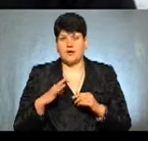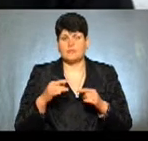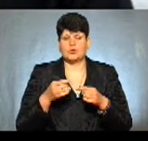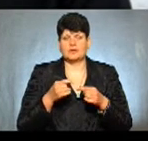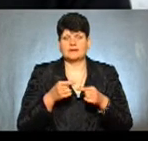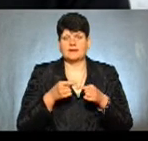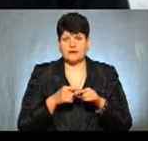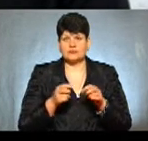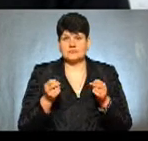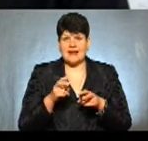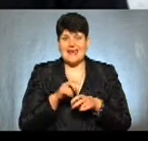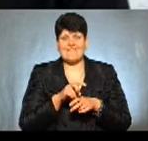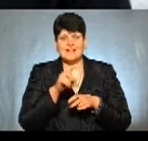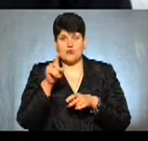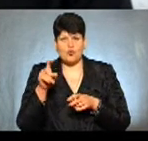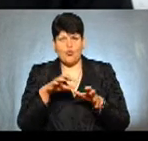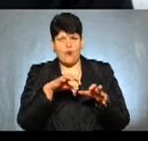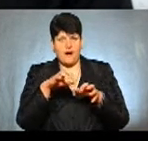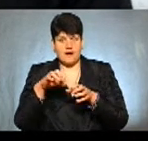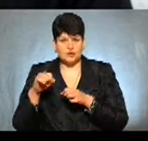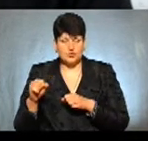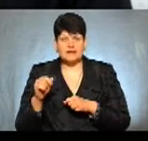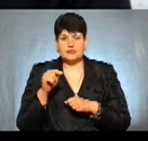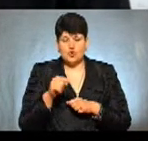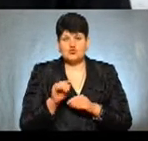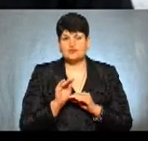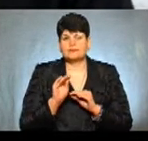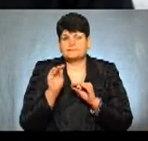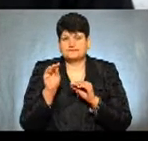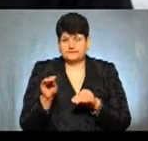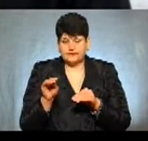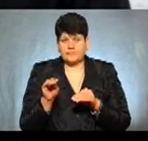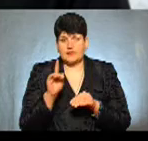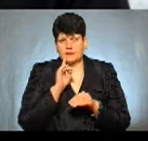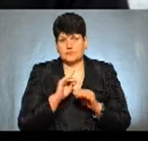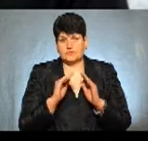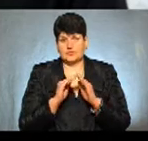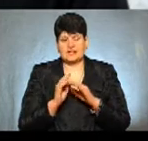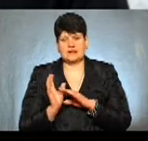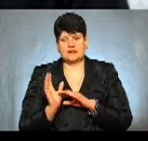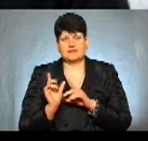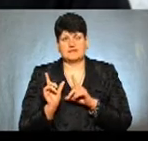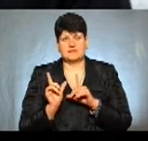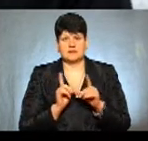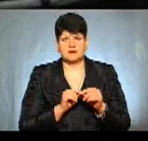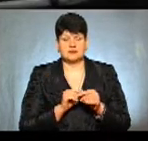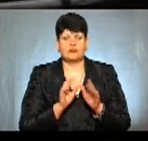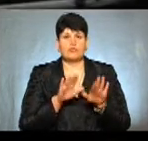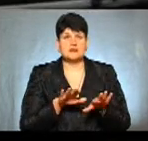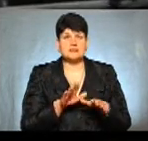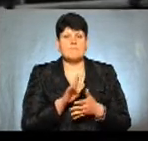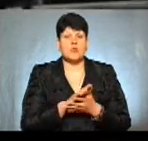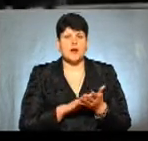евакуатор і маніпулятор, для того, щоб погрузити тимчасову споруди і відвезти її в місце подальшого зберігання.